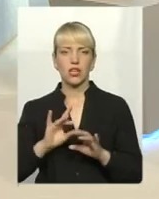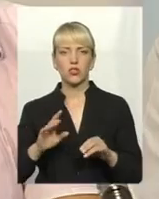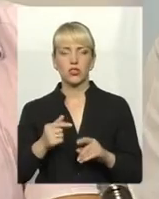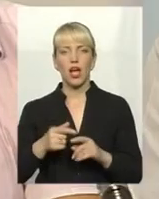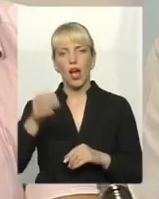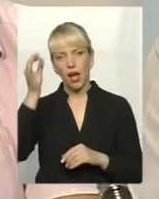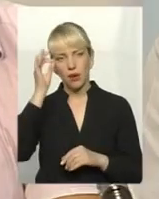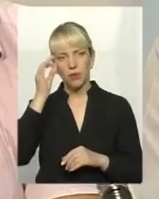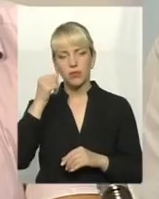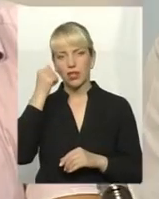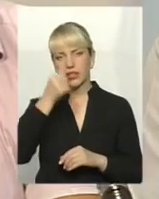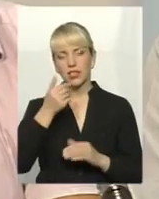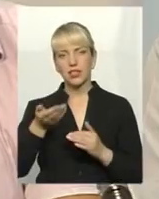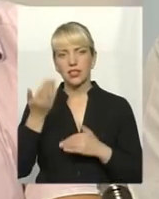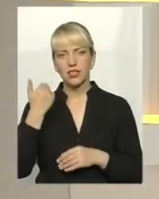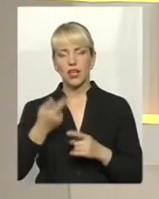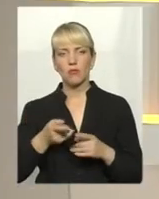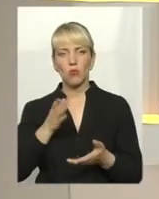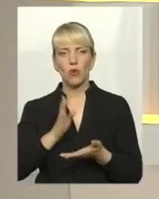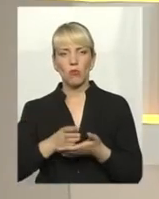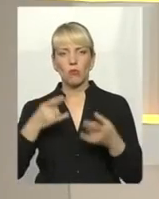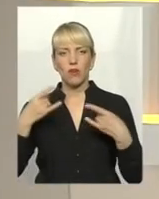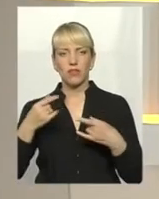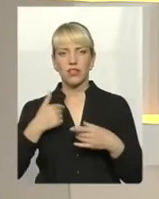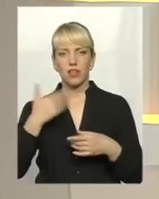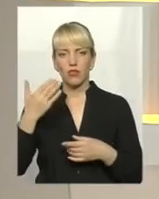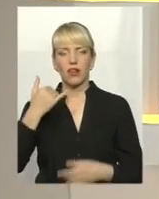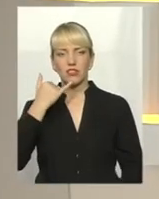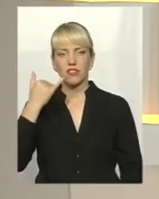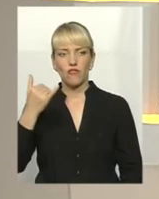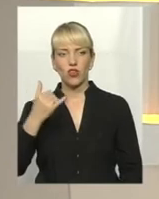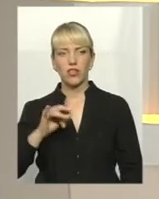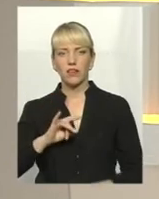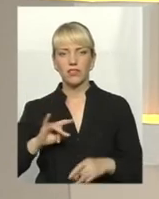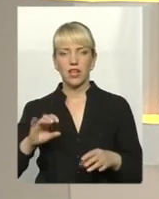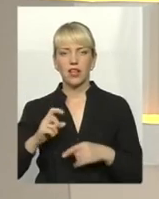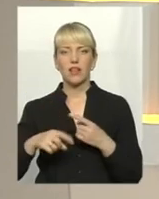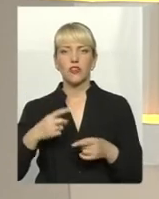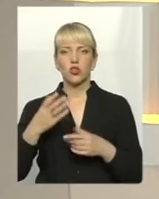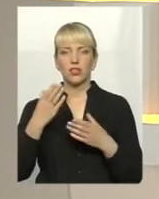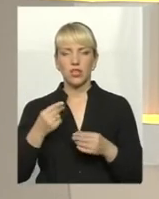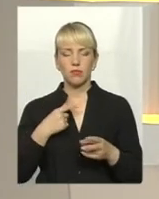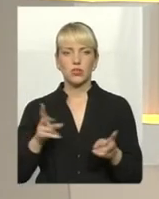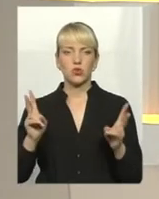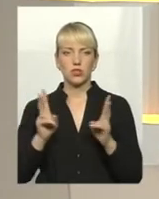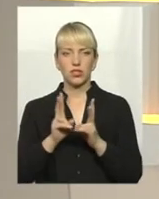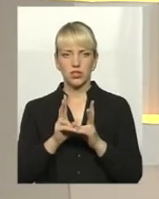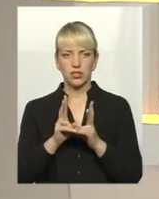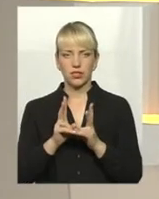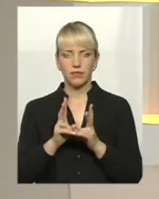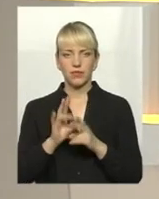А пам'ятаєте, рік назад на такому прямому ефіру я до вас позвонився. Ми на третій день зустрілися.